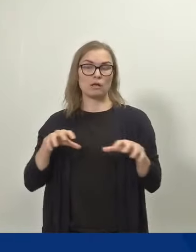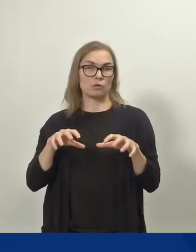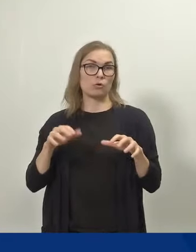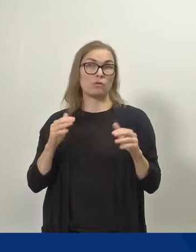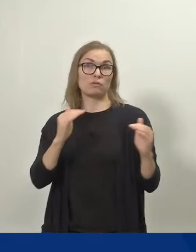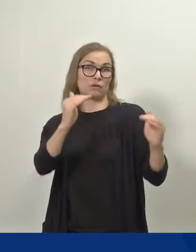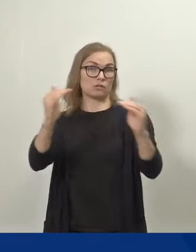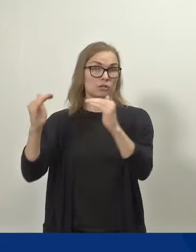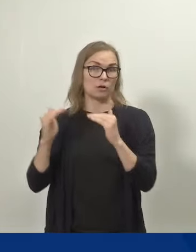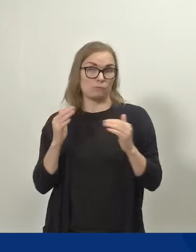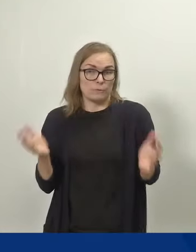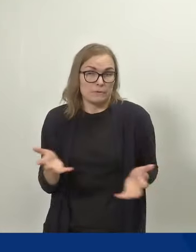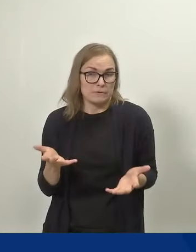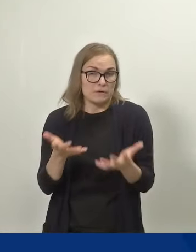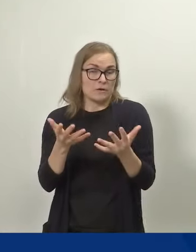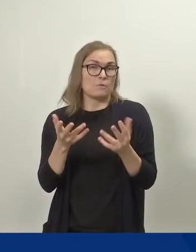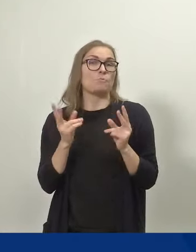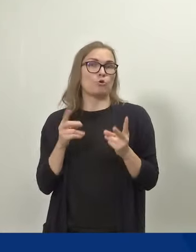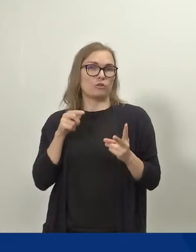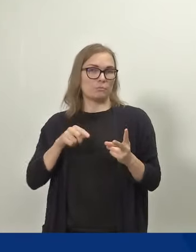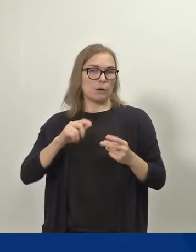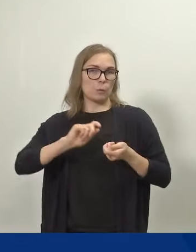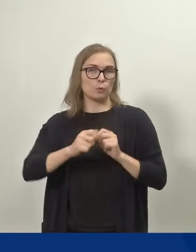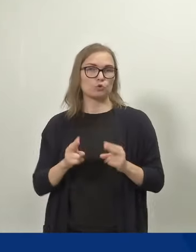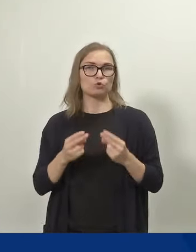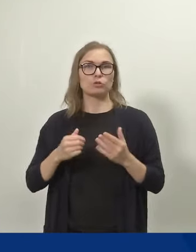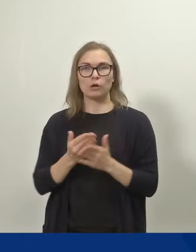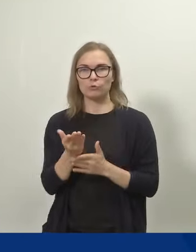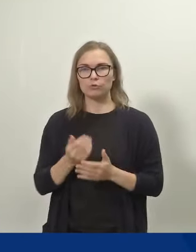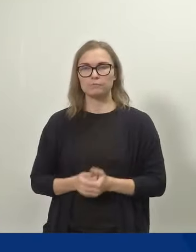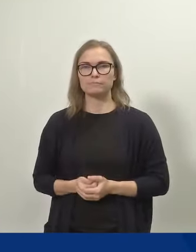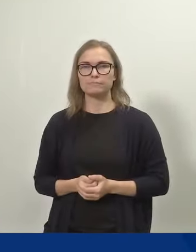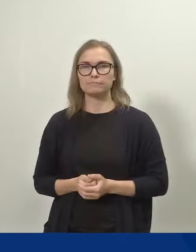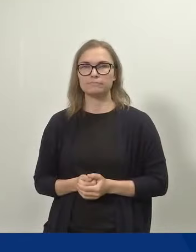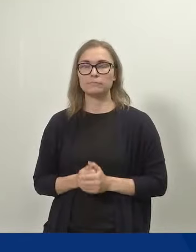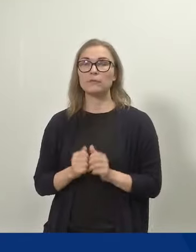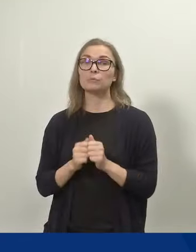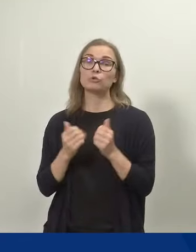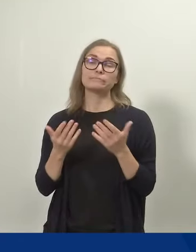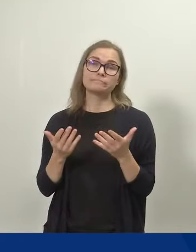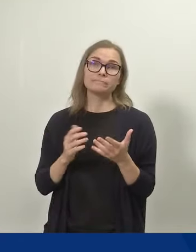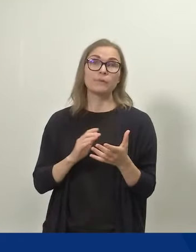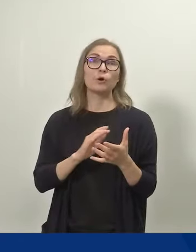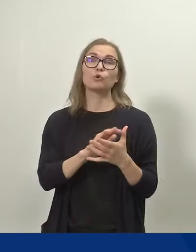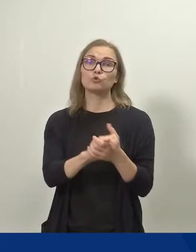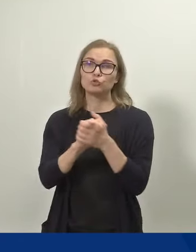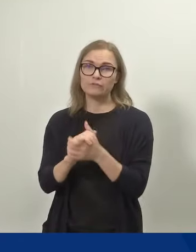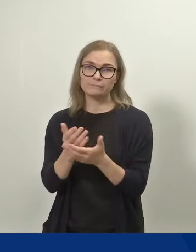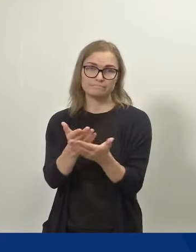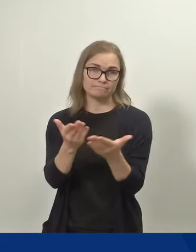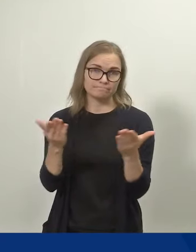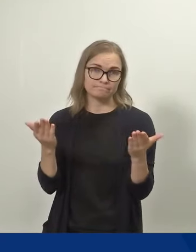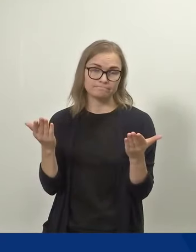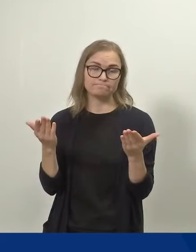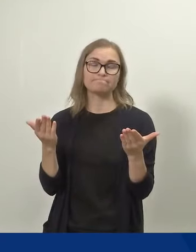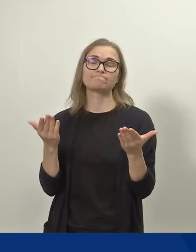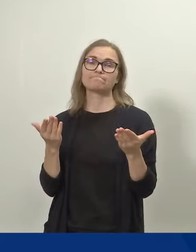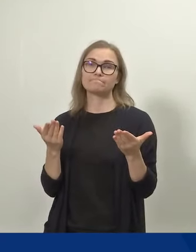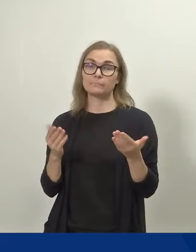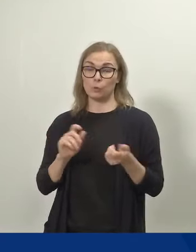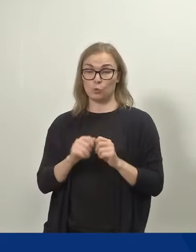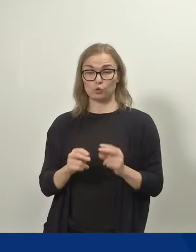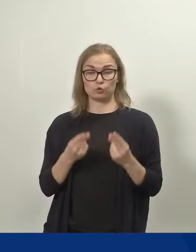lisääntymistä. Mutta hyvät ystävät, riippumatta siitä, kuinka hyvä uudistus